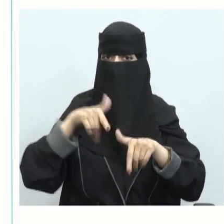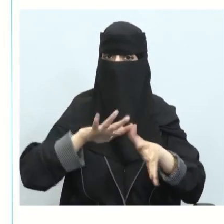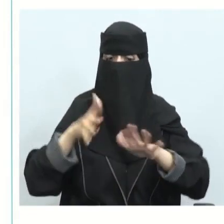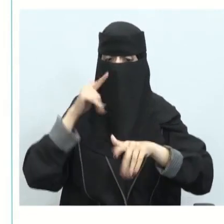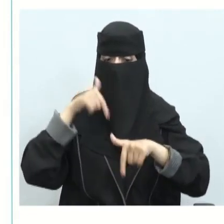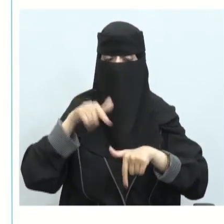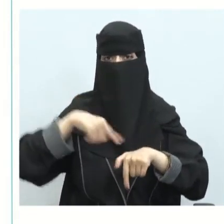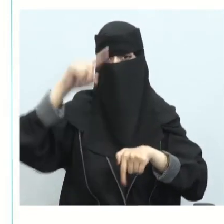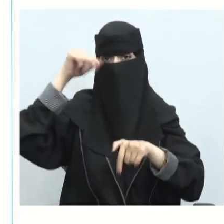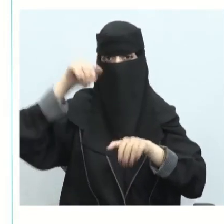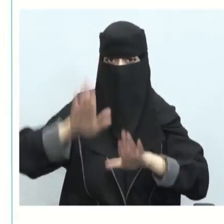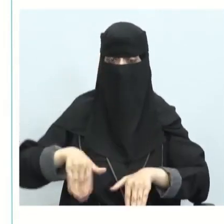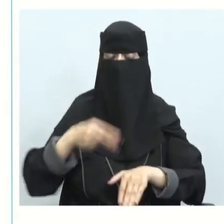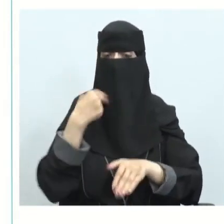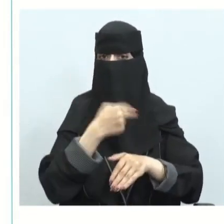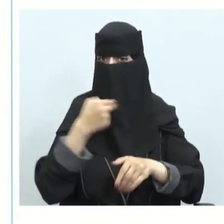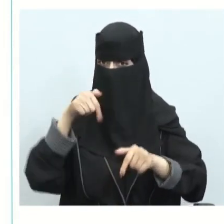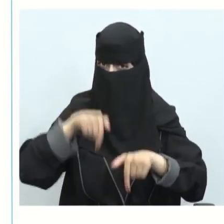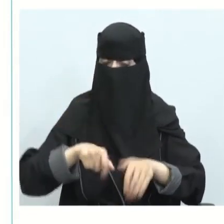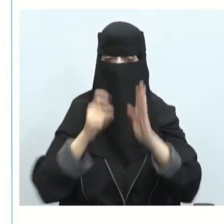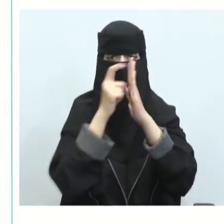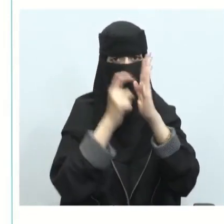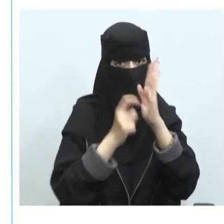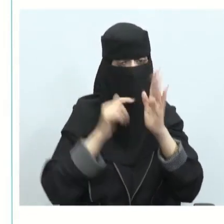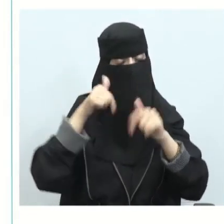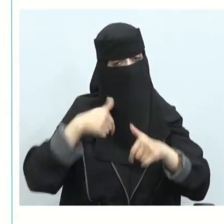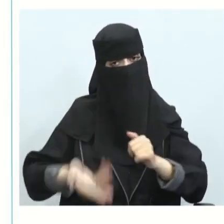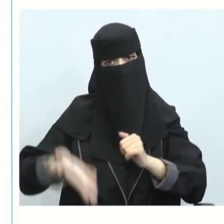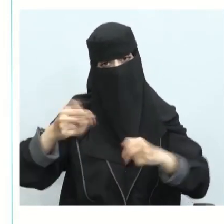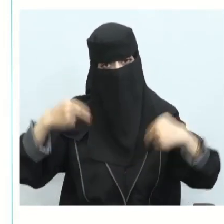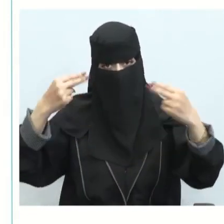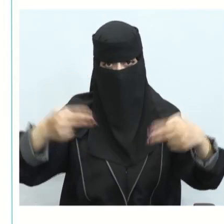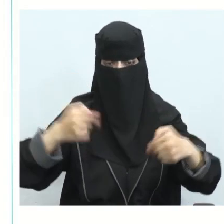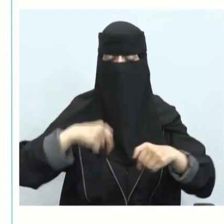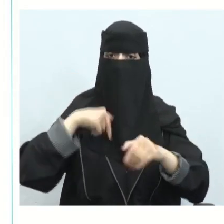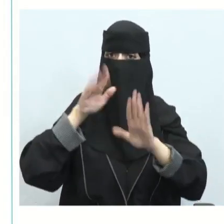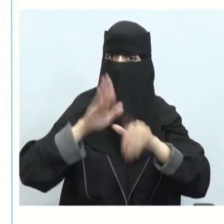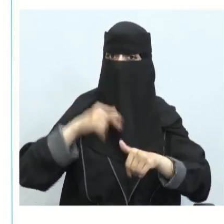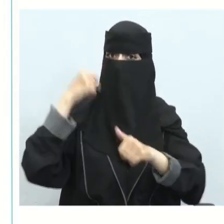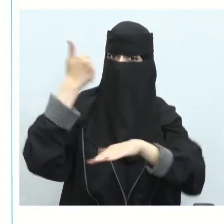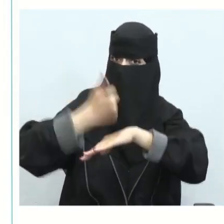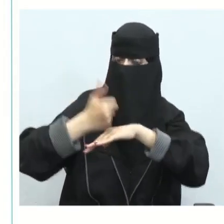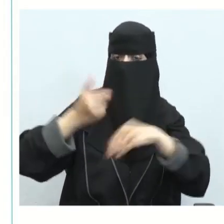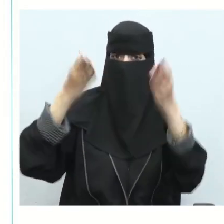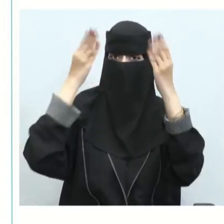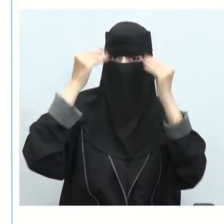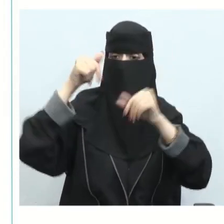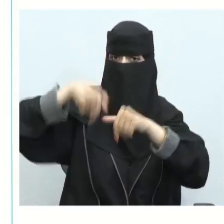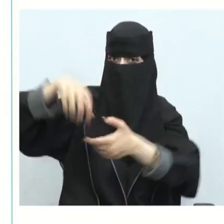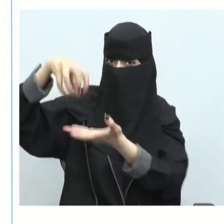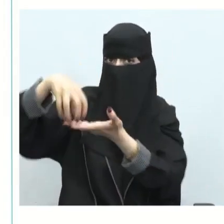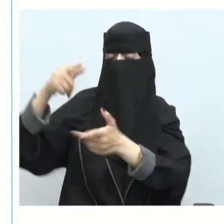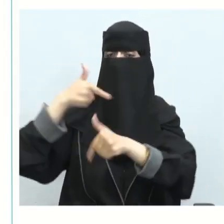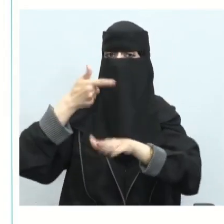مثلا في الدولة في الأنظمة لإقامة فعالية الاعتبارات الثقافية في المنطقة مثلا أو في هذا